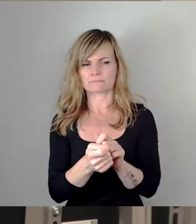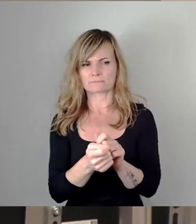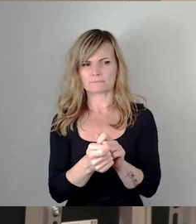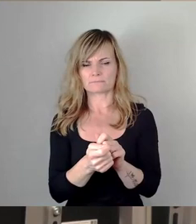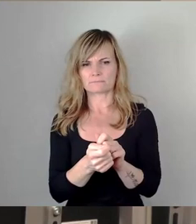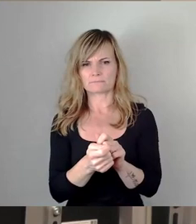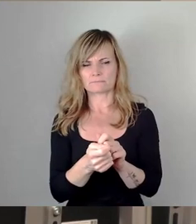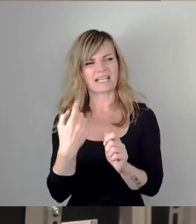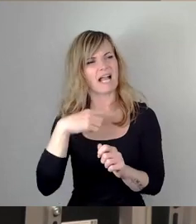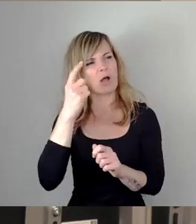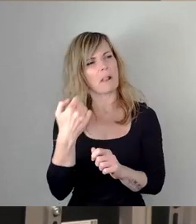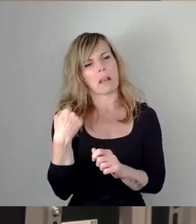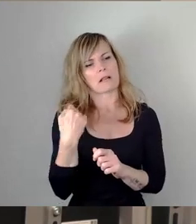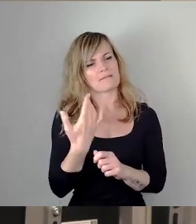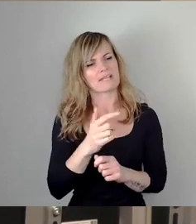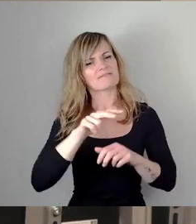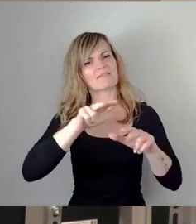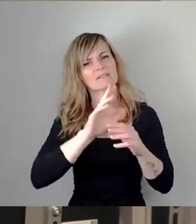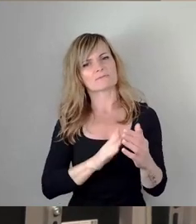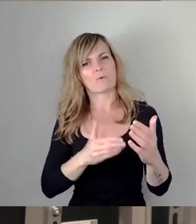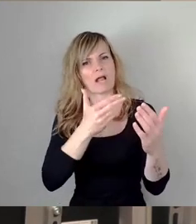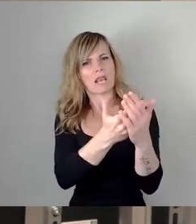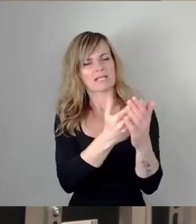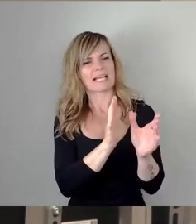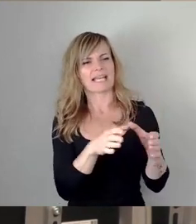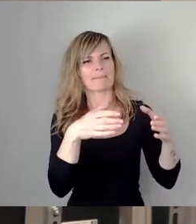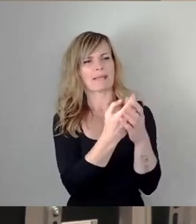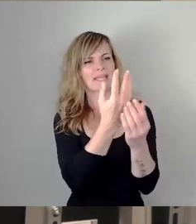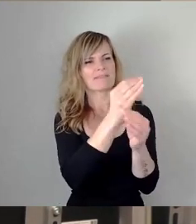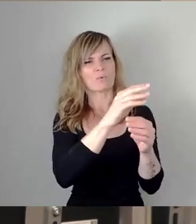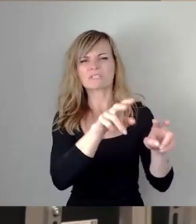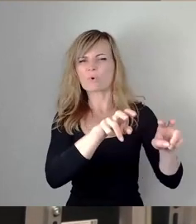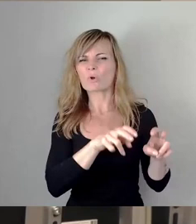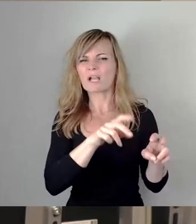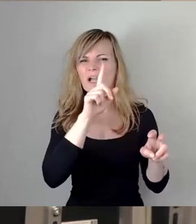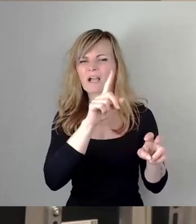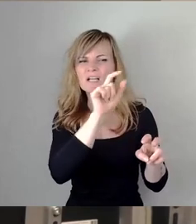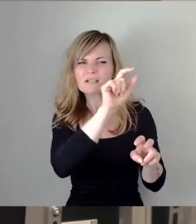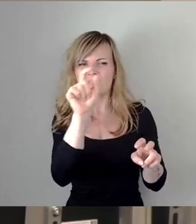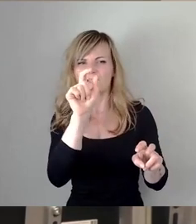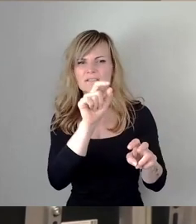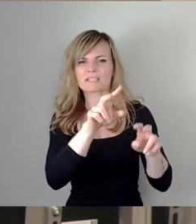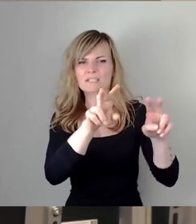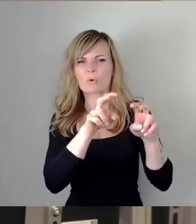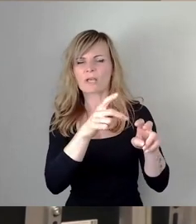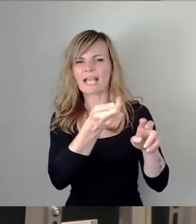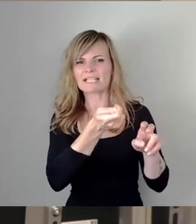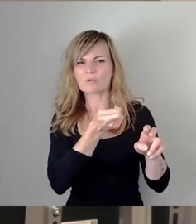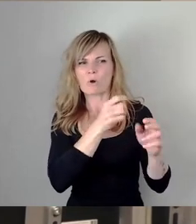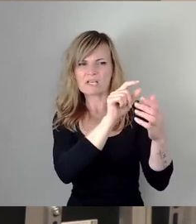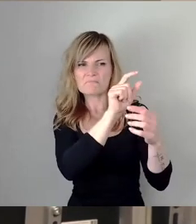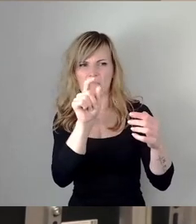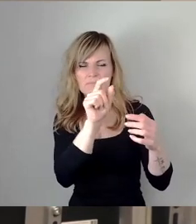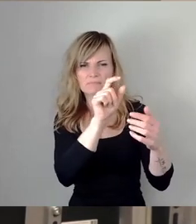Verwaltungsvorlage dazu. Ich glaube, die ist jetzt in Gremieninfo mit zurückgezogen gekennzeichnet. Und es gab zu dem Thema, glaube ich,